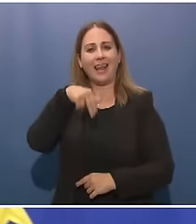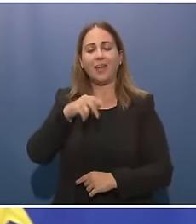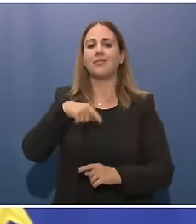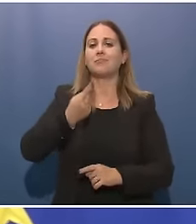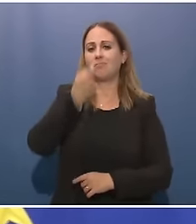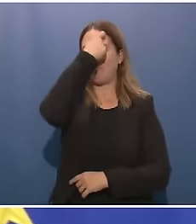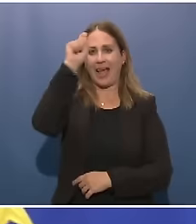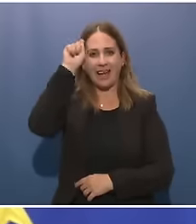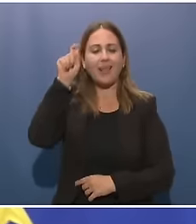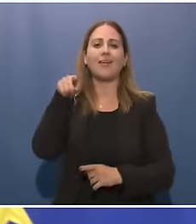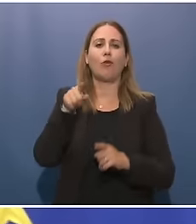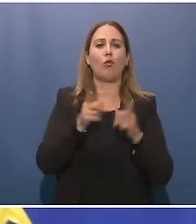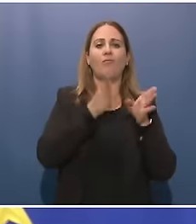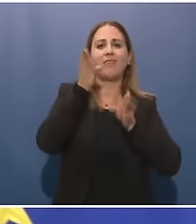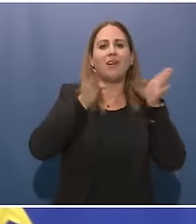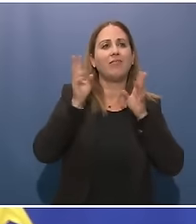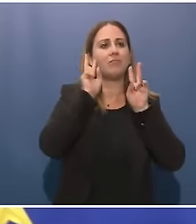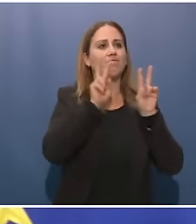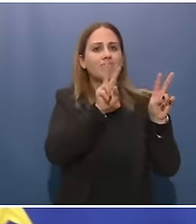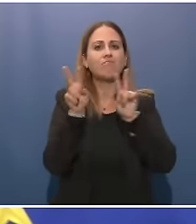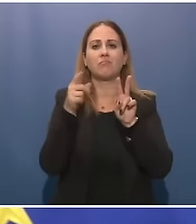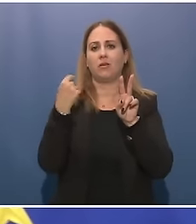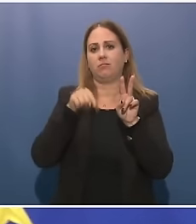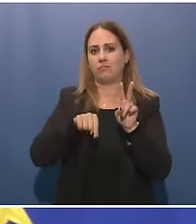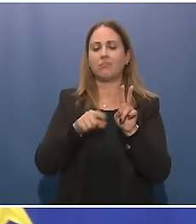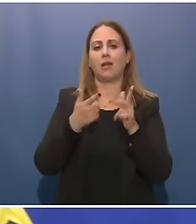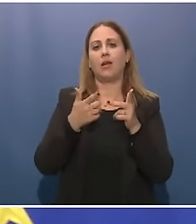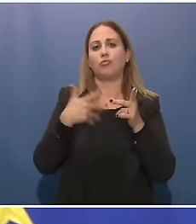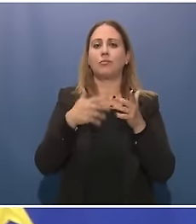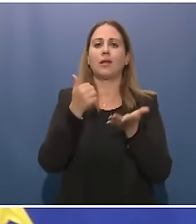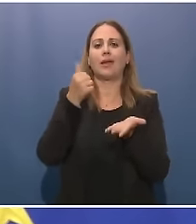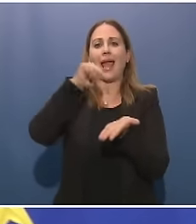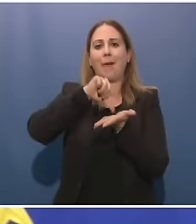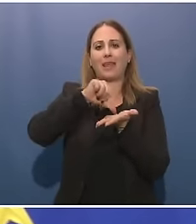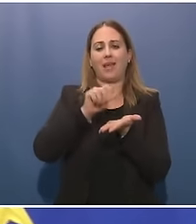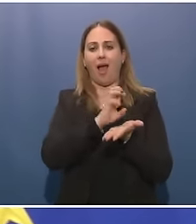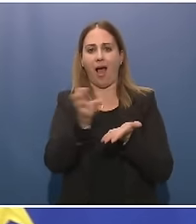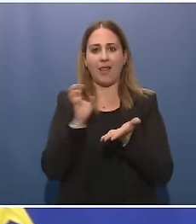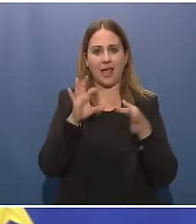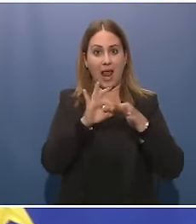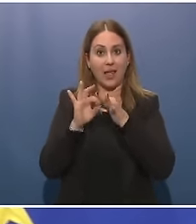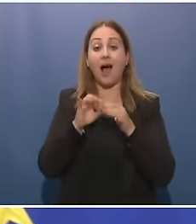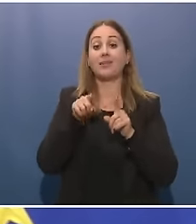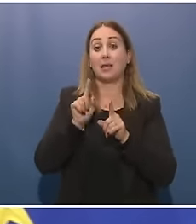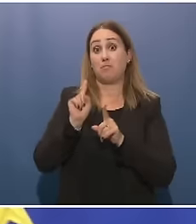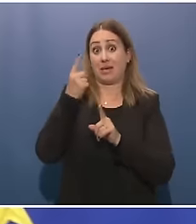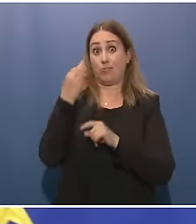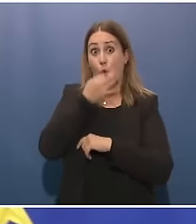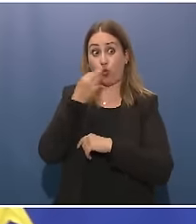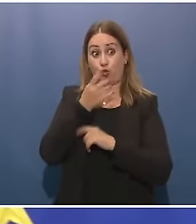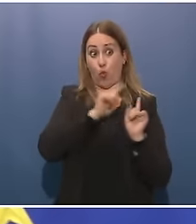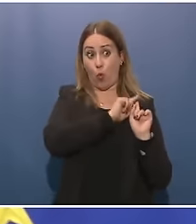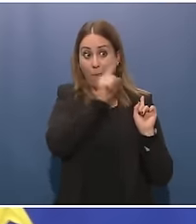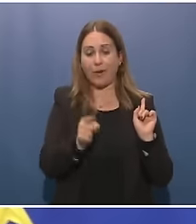capitali alleate da quando ha assunto l'incarico di segretario generale il primo ottobre scorso. Peraltro la sua